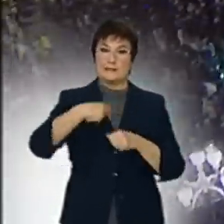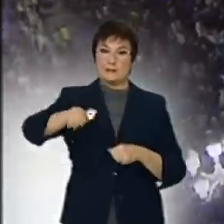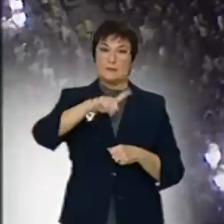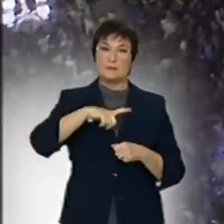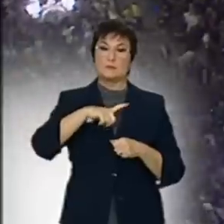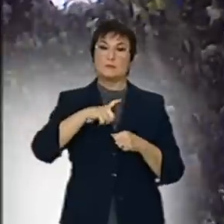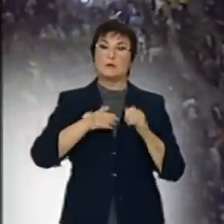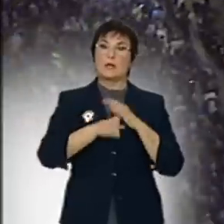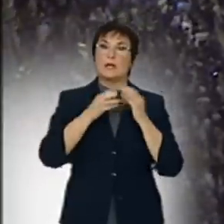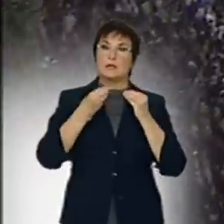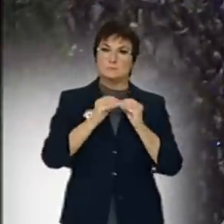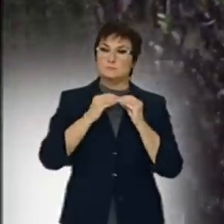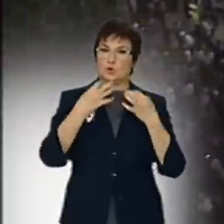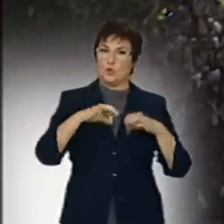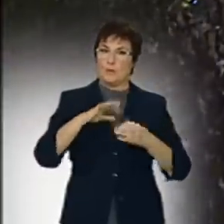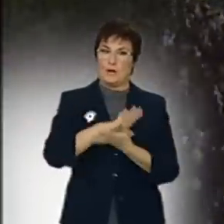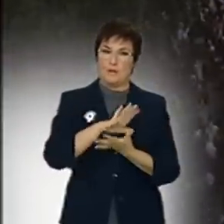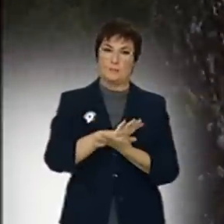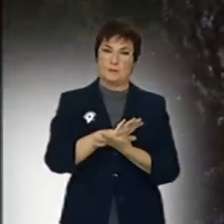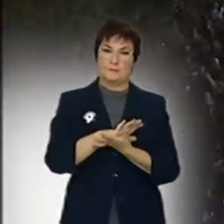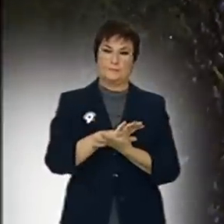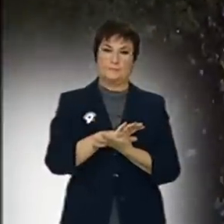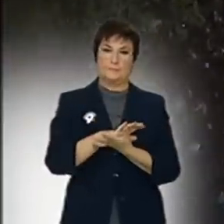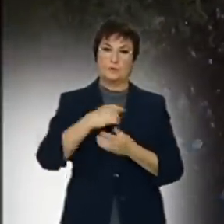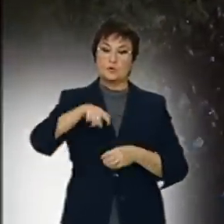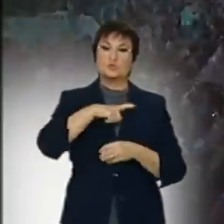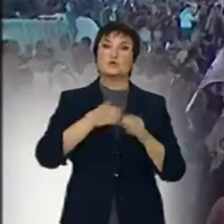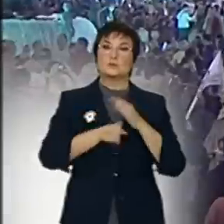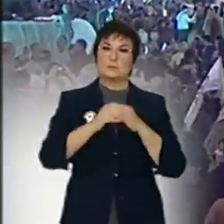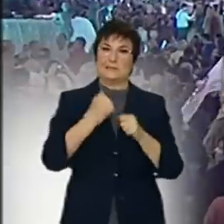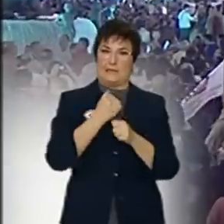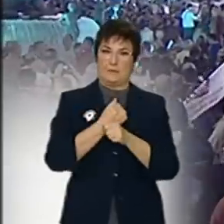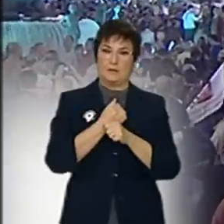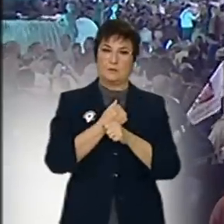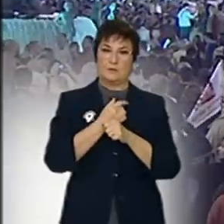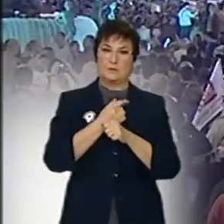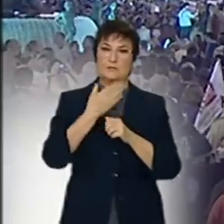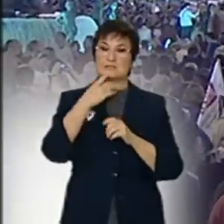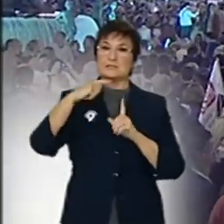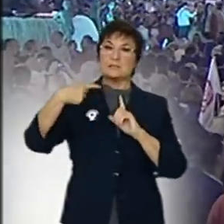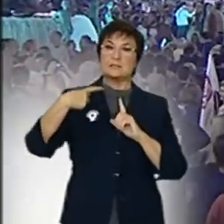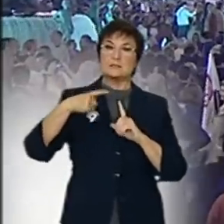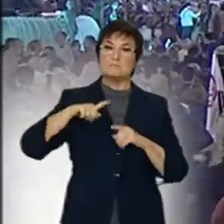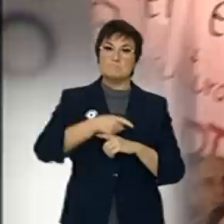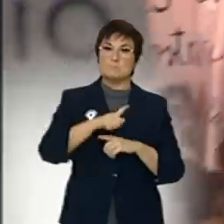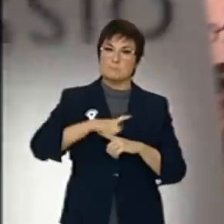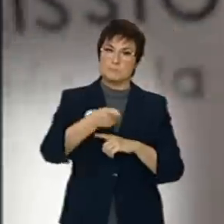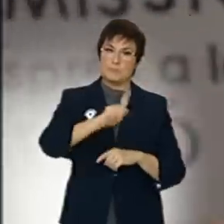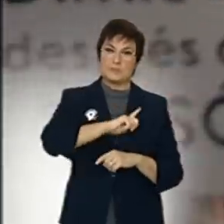actuen en calma. Nosaltres som treballadors, les provocacions poden vindre d'altres.